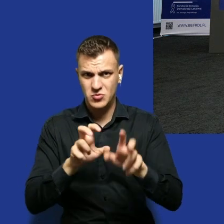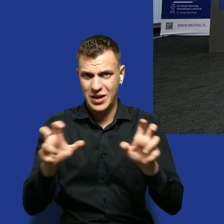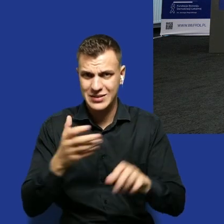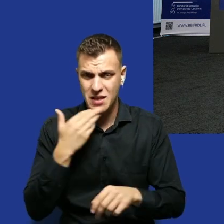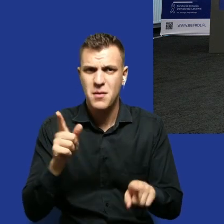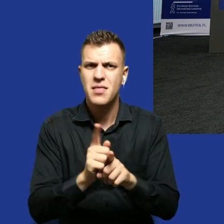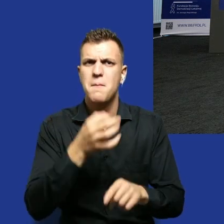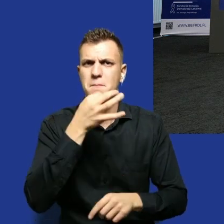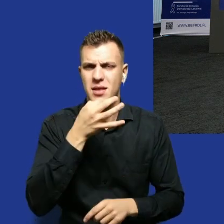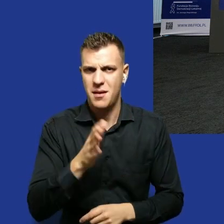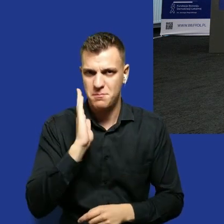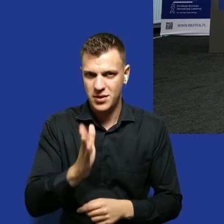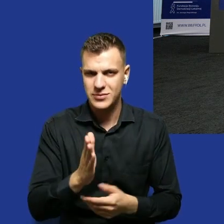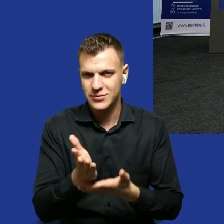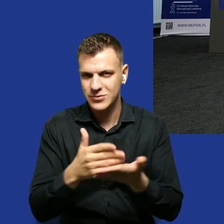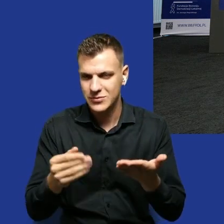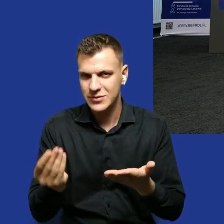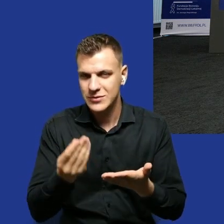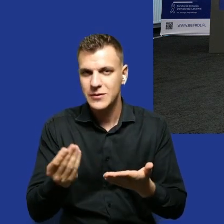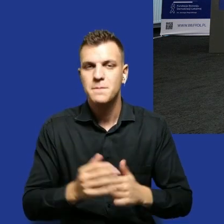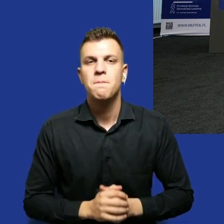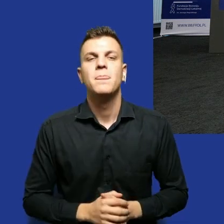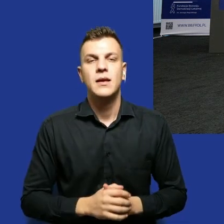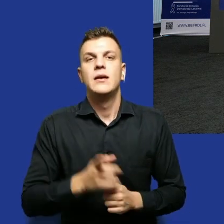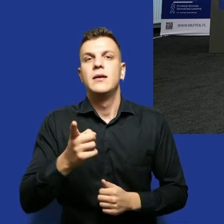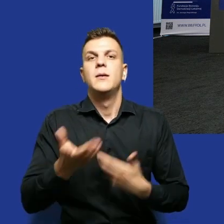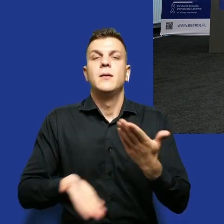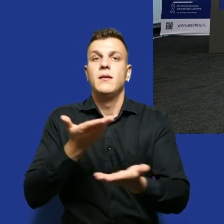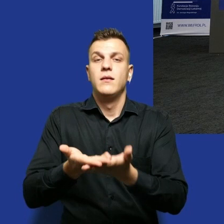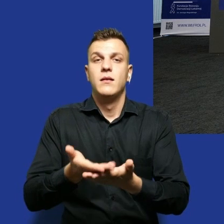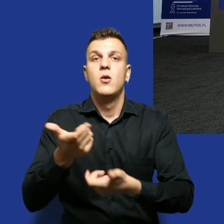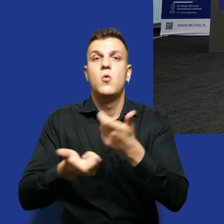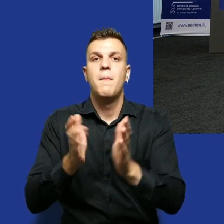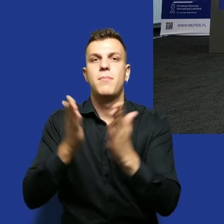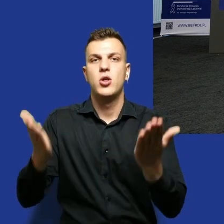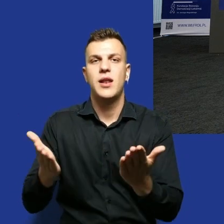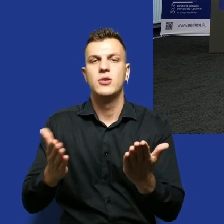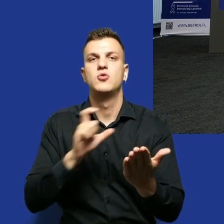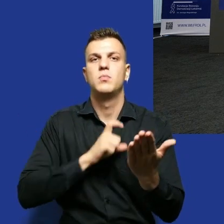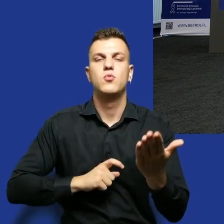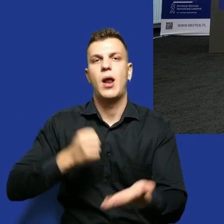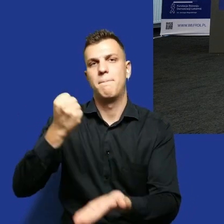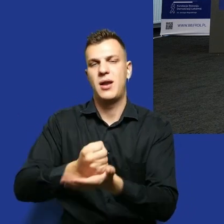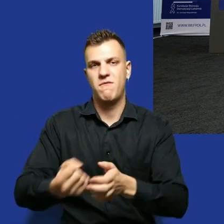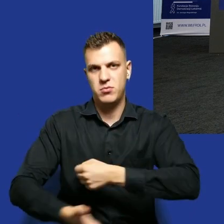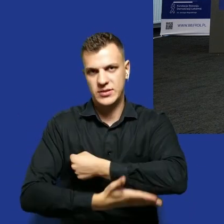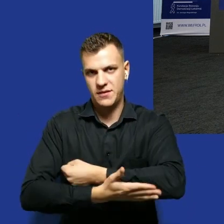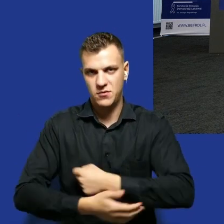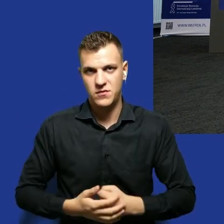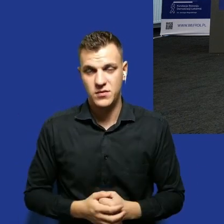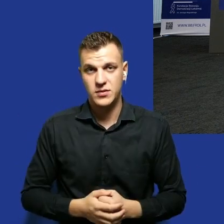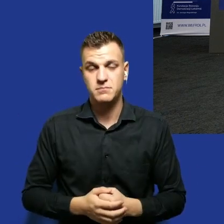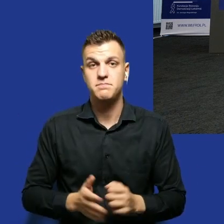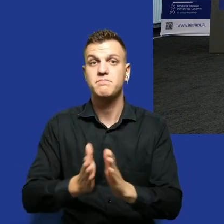pytania jeszcze możliwe z sali, że jednym z takich rozwiązań jest podręcznik Agencji Praw Podstawowych do Miasta